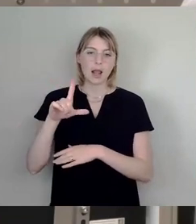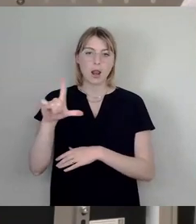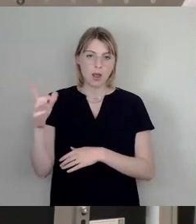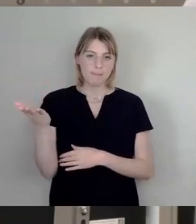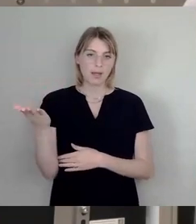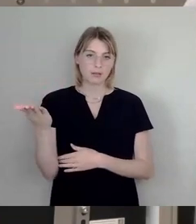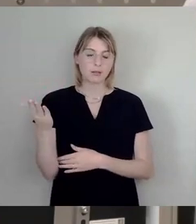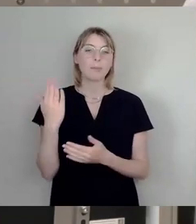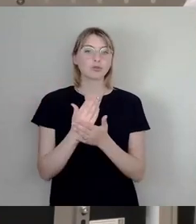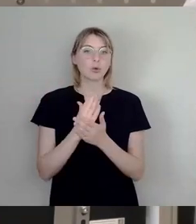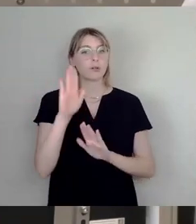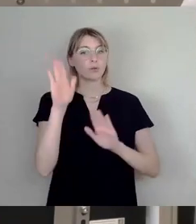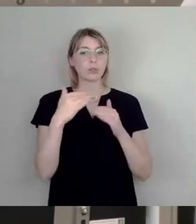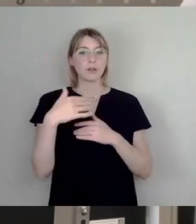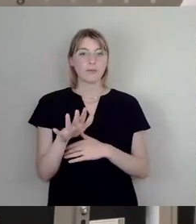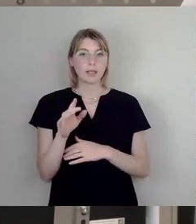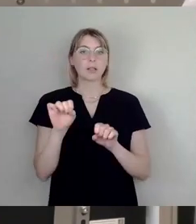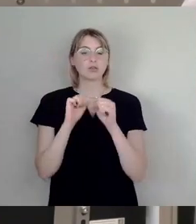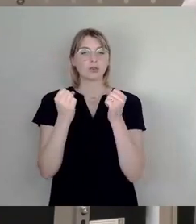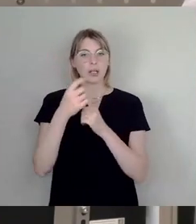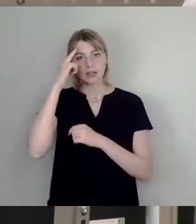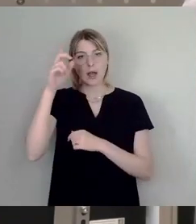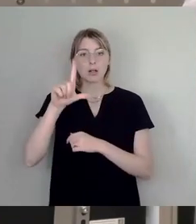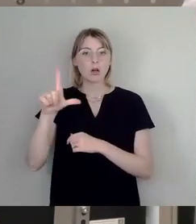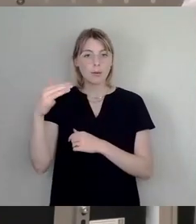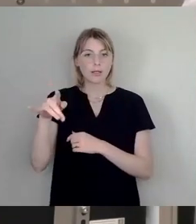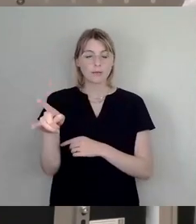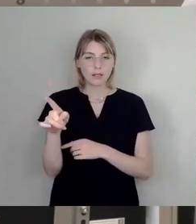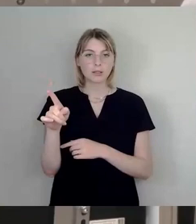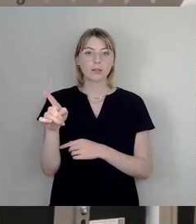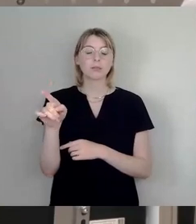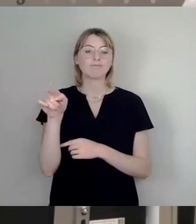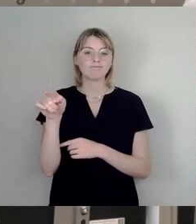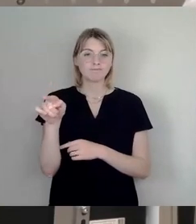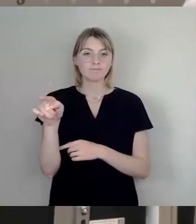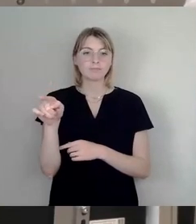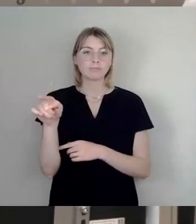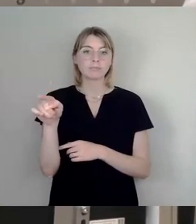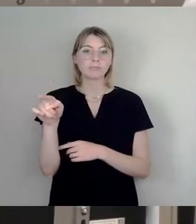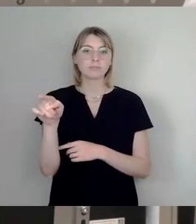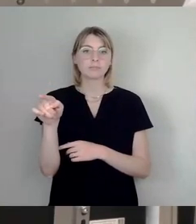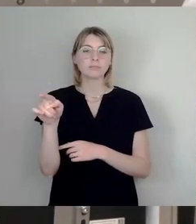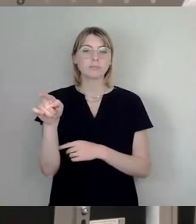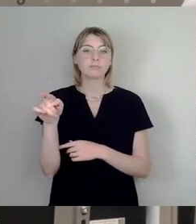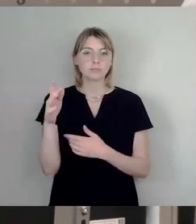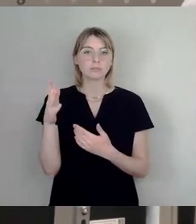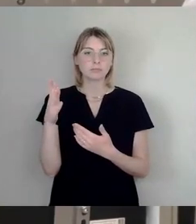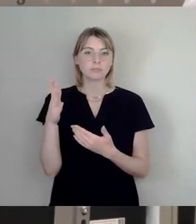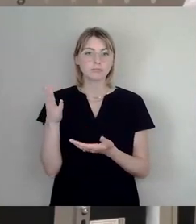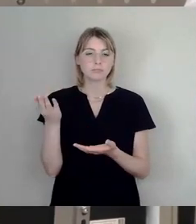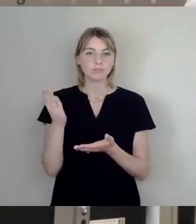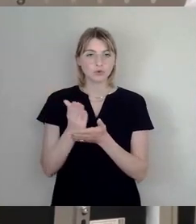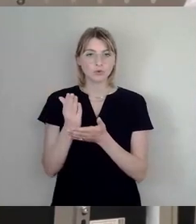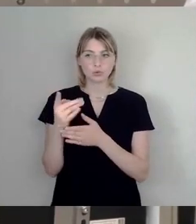Stadtbezirksbeirates Leupen, was vor allen Dingen auf Anregung des Stadtbezirksamtsleiters dort getroffen wurde, oder genau, ja doch, auf Anregung des